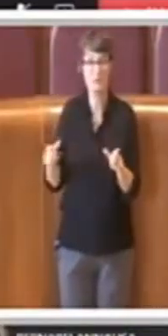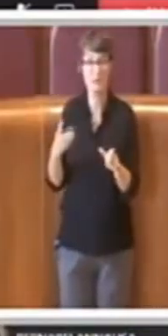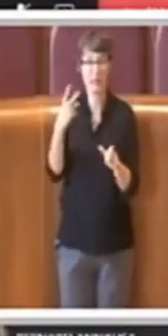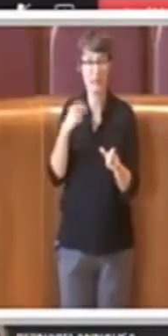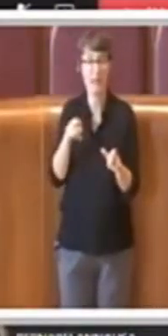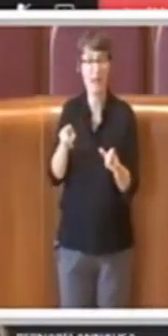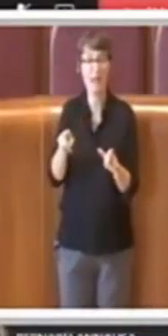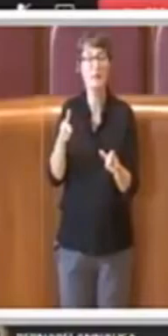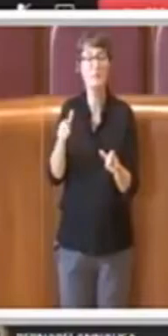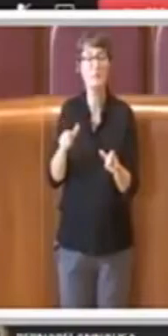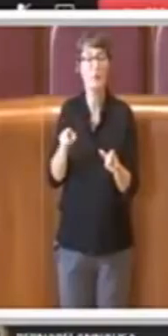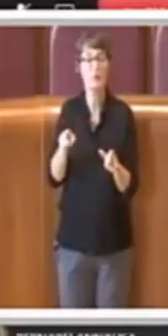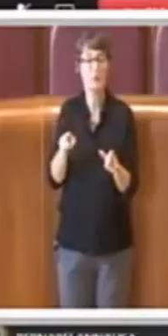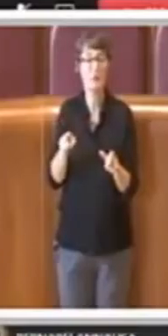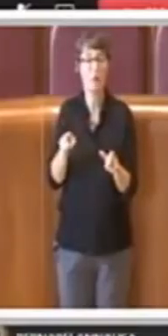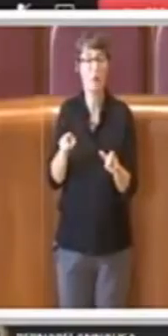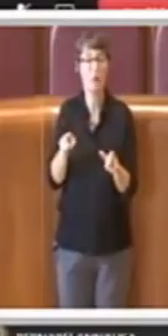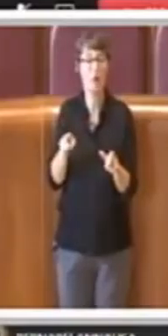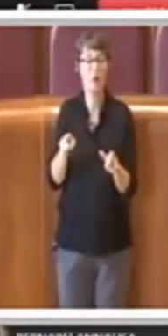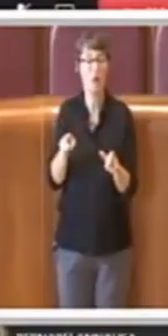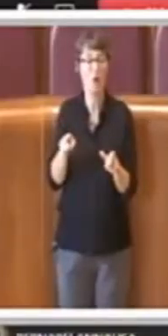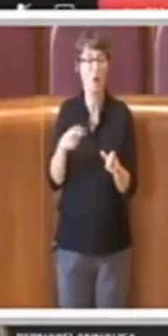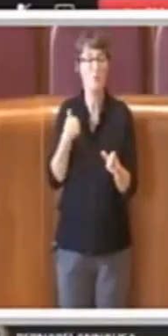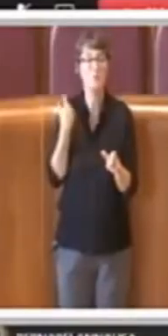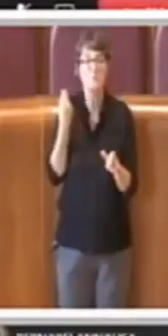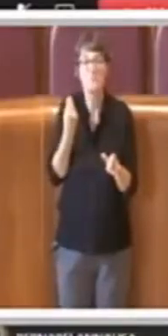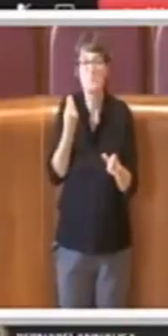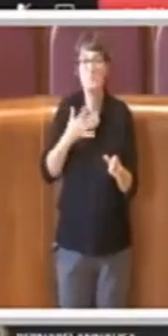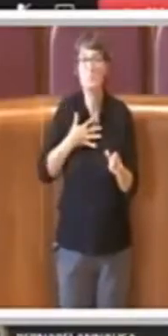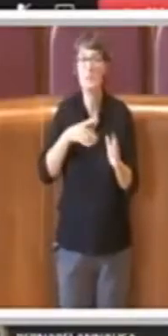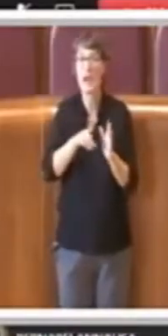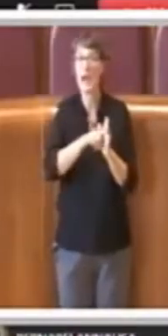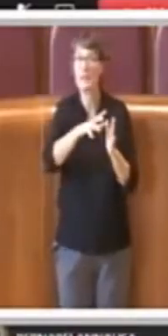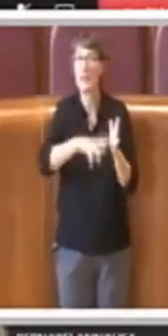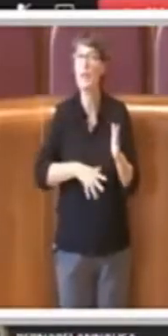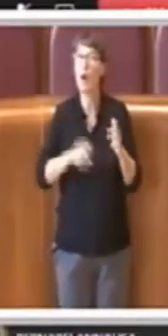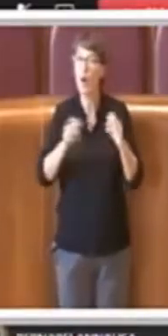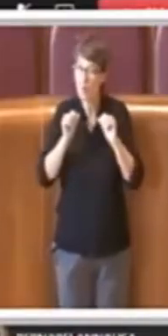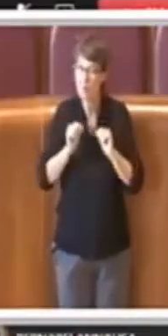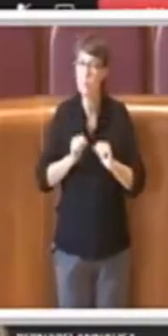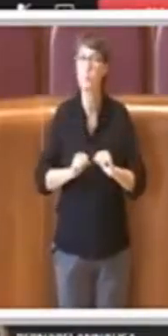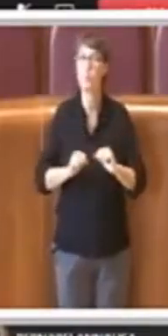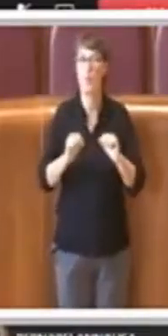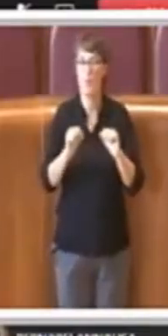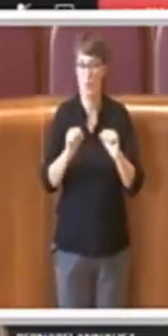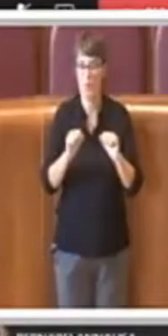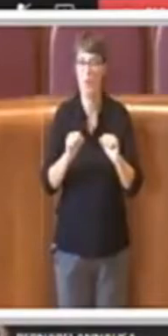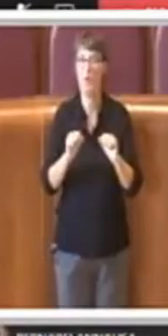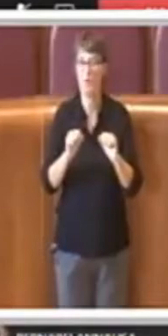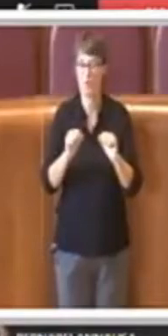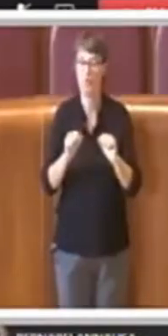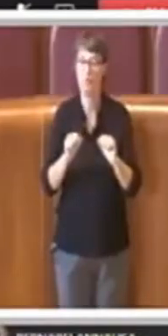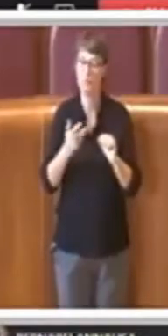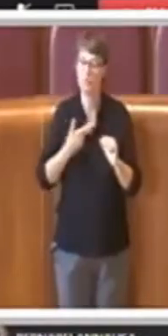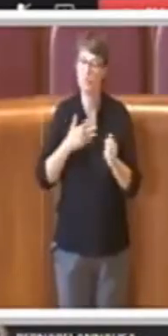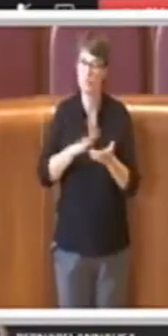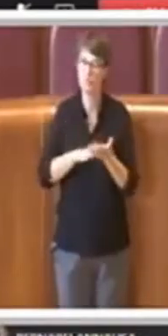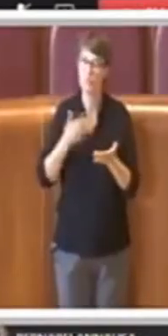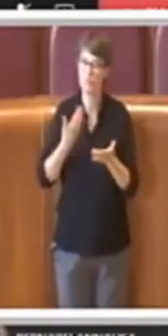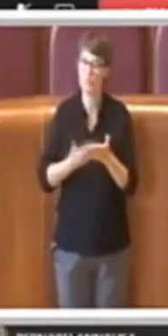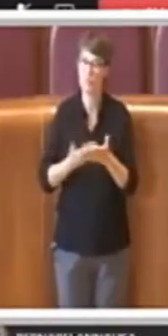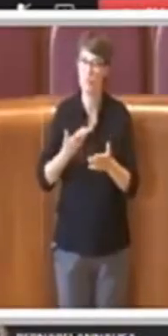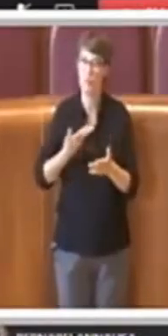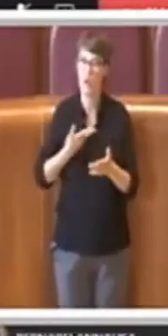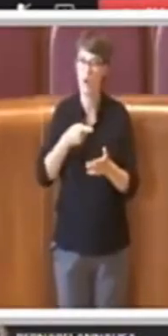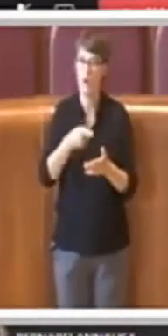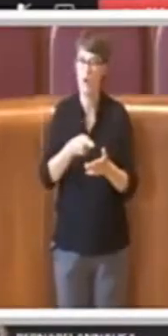ritengo che invece questa delibera possa dare delle risposte certe soprattutto per